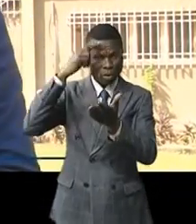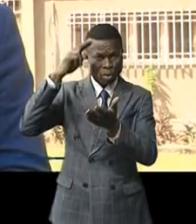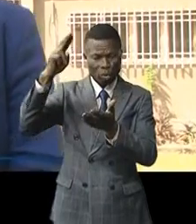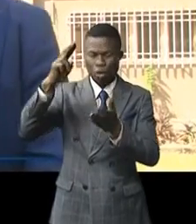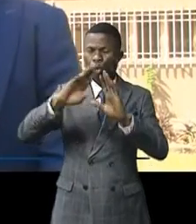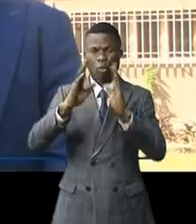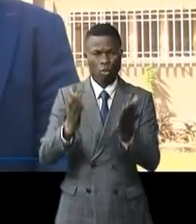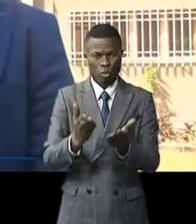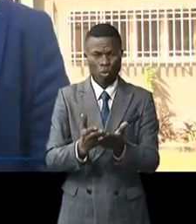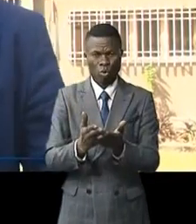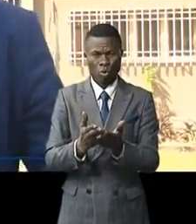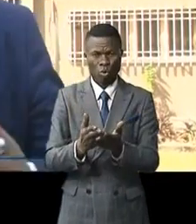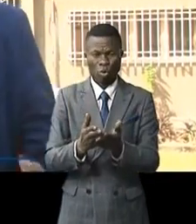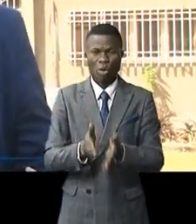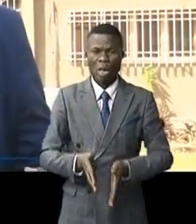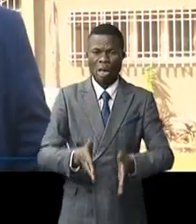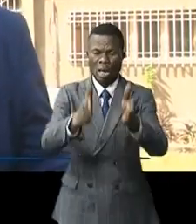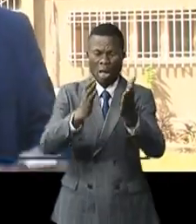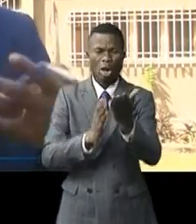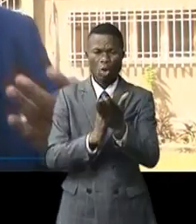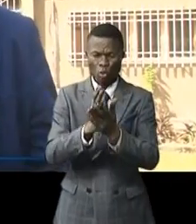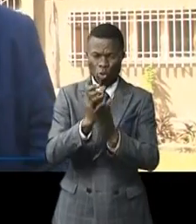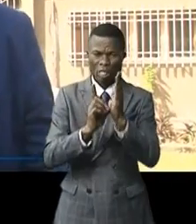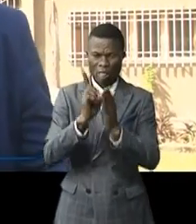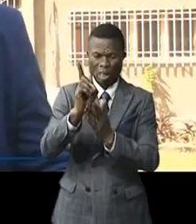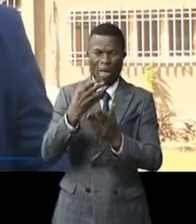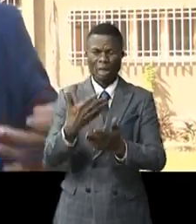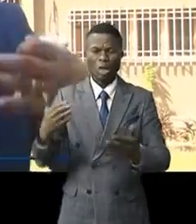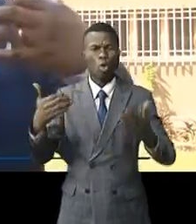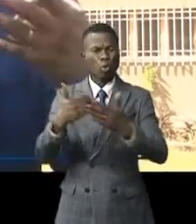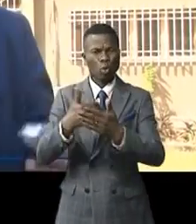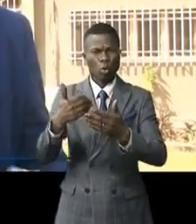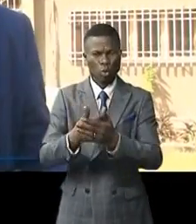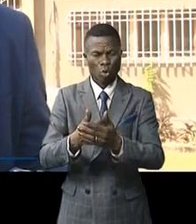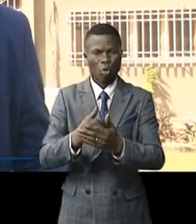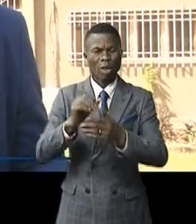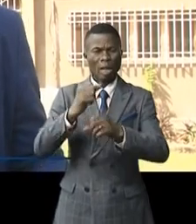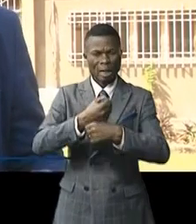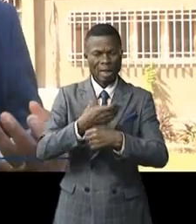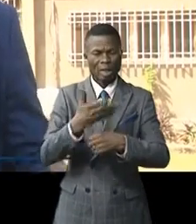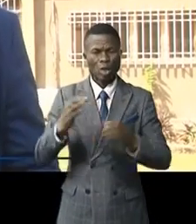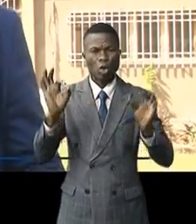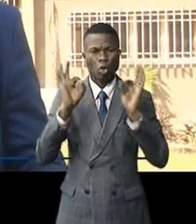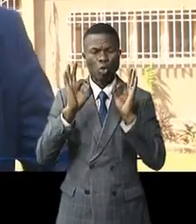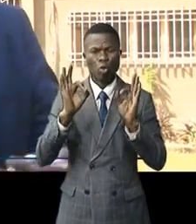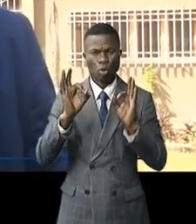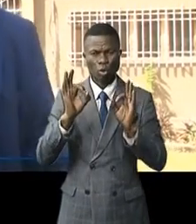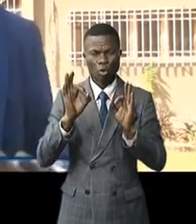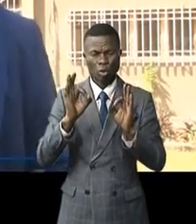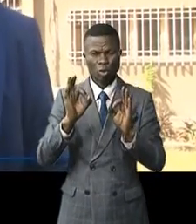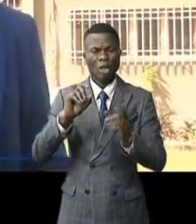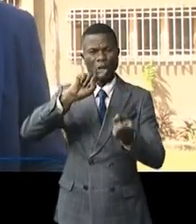universités dans la voie du redressement, de l'innovation, de la créativité à partir de la